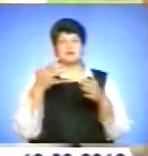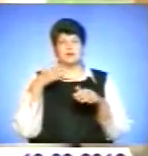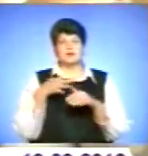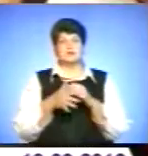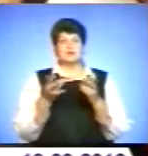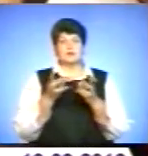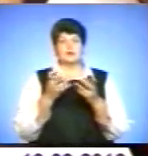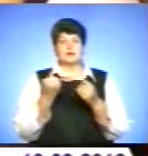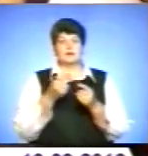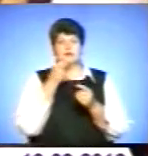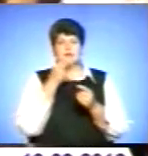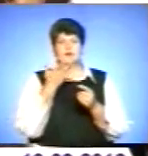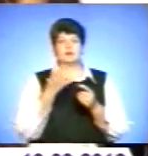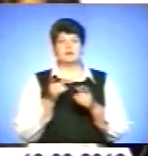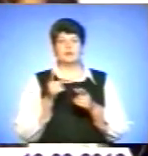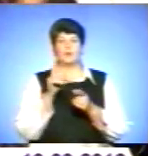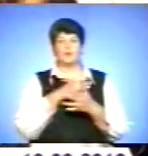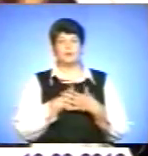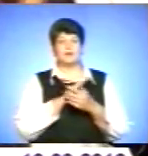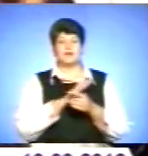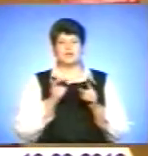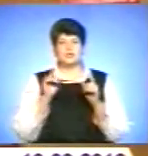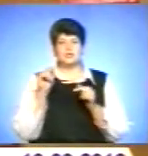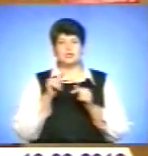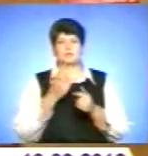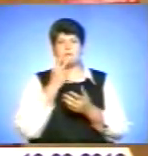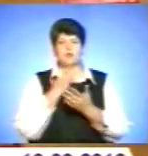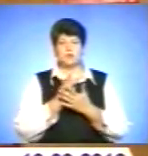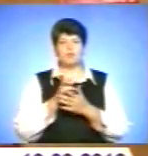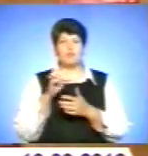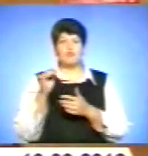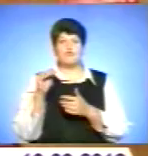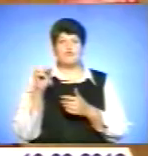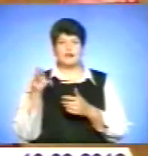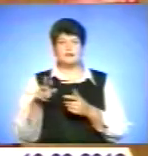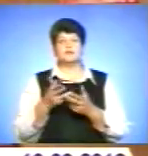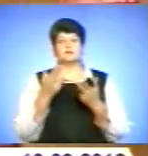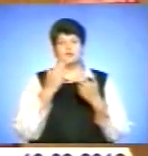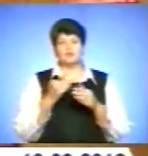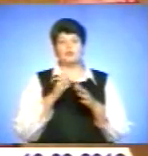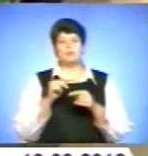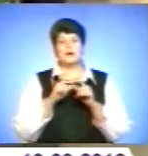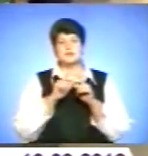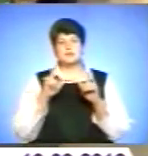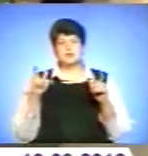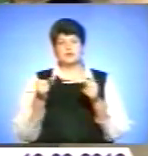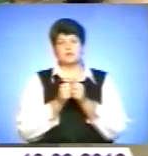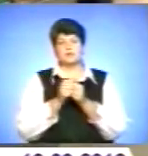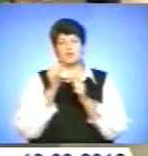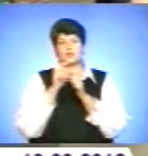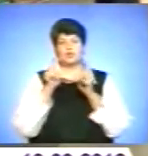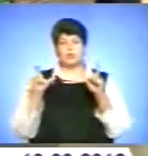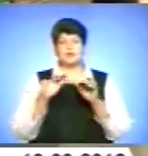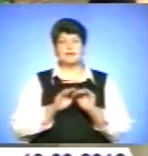перекусок. Серед улюблених – не лише ті, які ми бачимо у буфеті. Зазвичай у магазинах чи кіосках, що неподалік від школи,